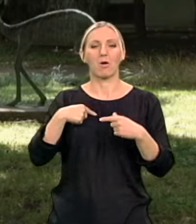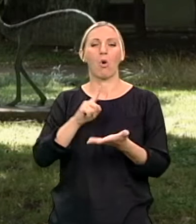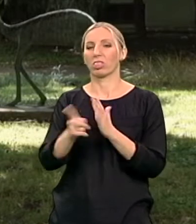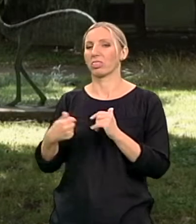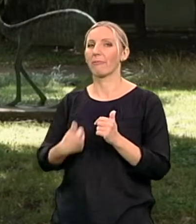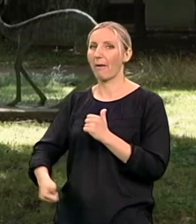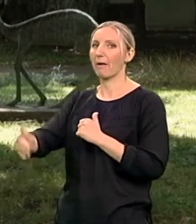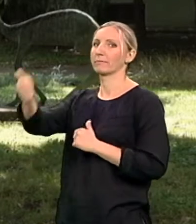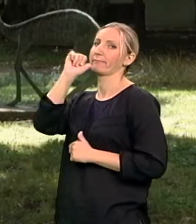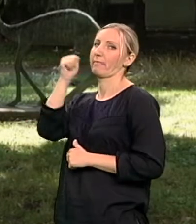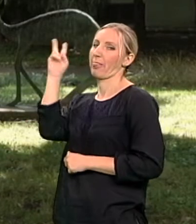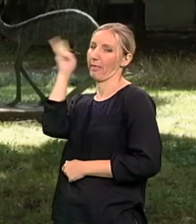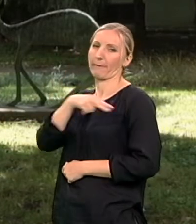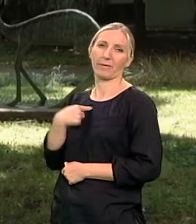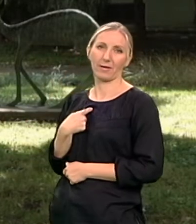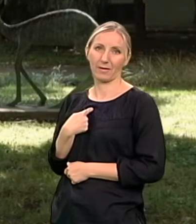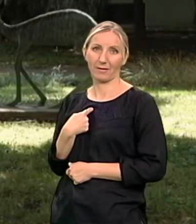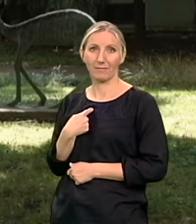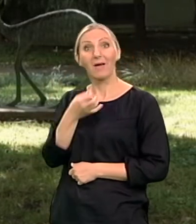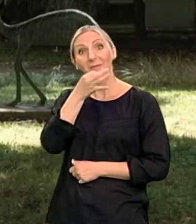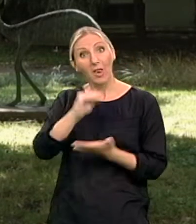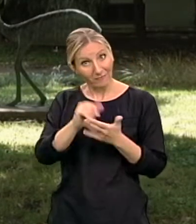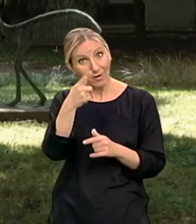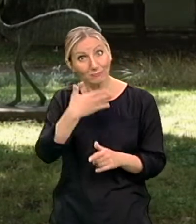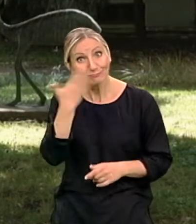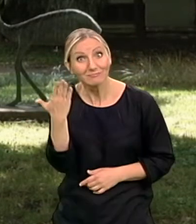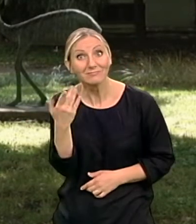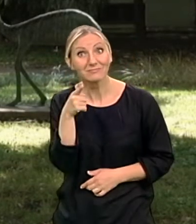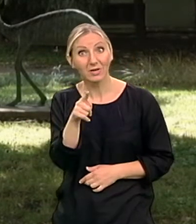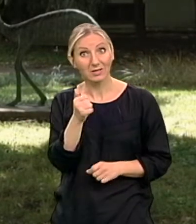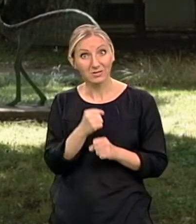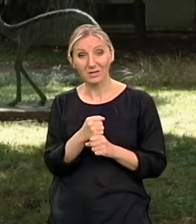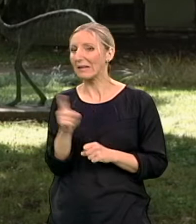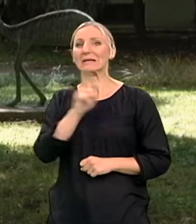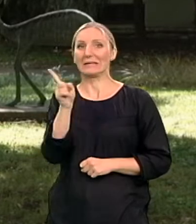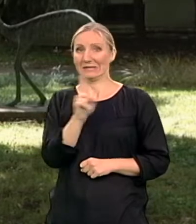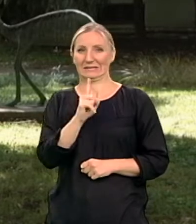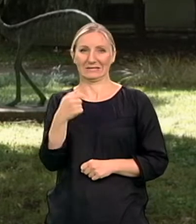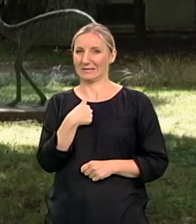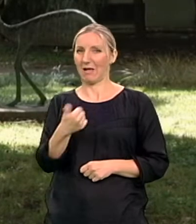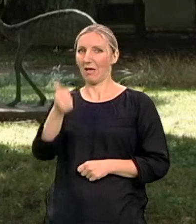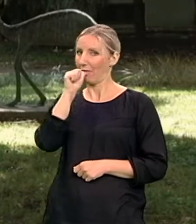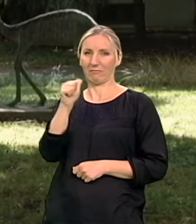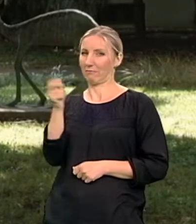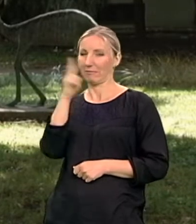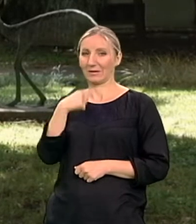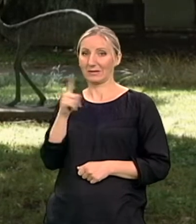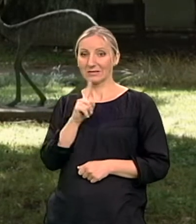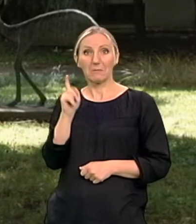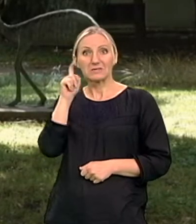napijem. I jeste li to uradili? Pa nisam uradila jer bi trebala da budem svaki dan pijena. Da, da.